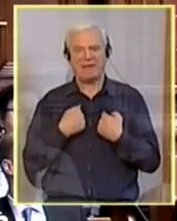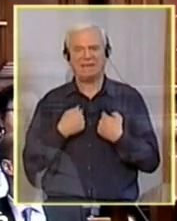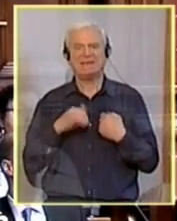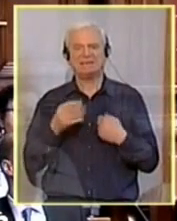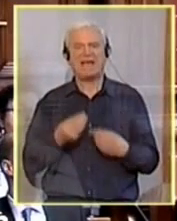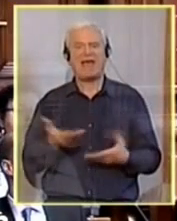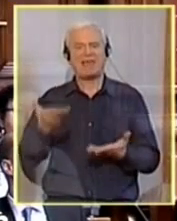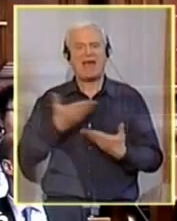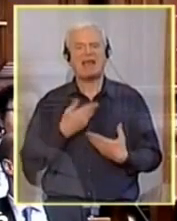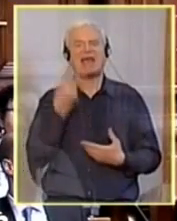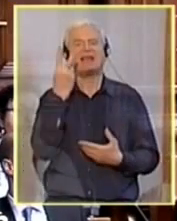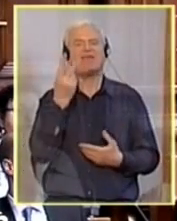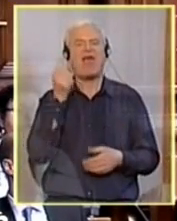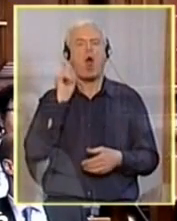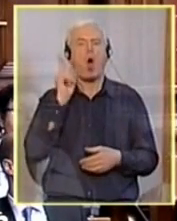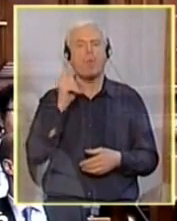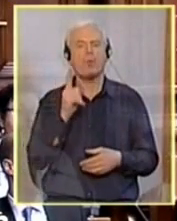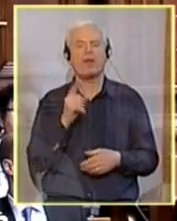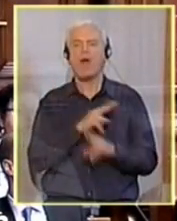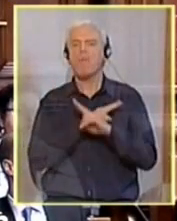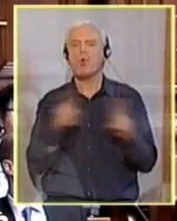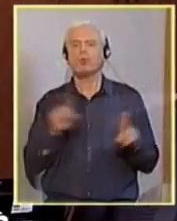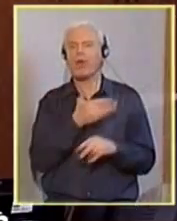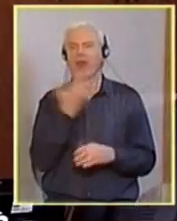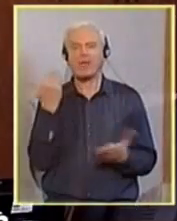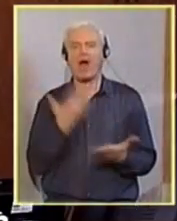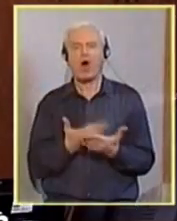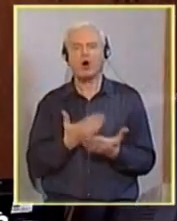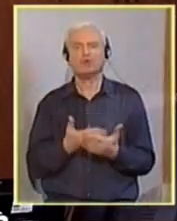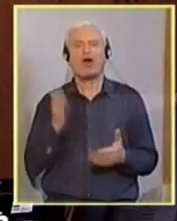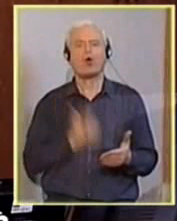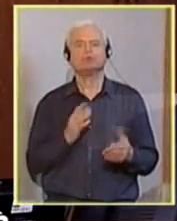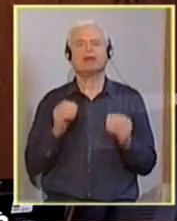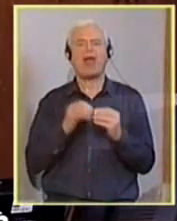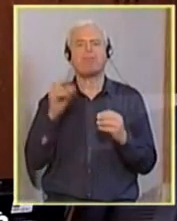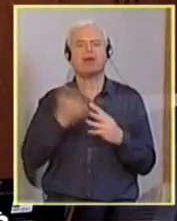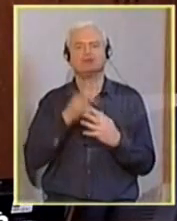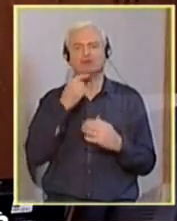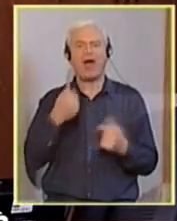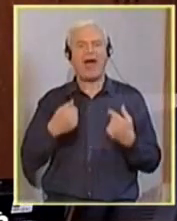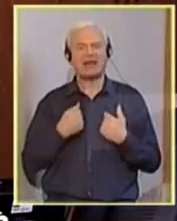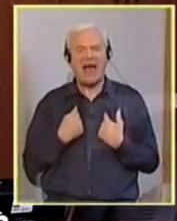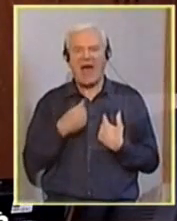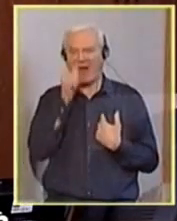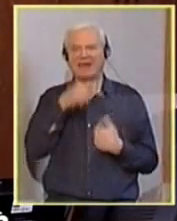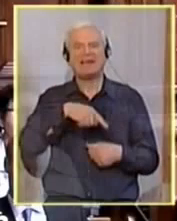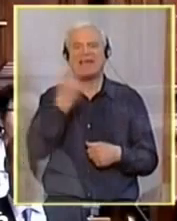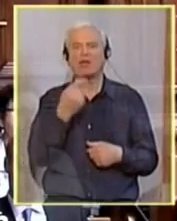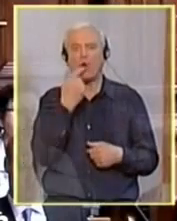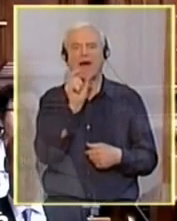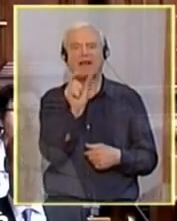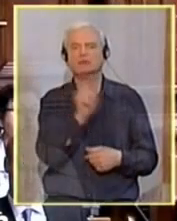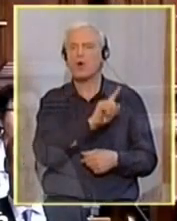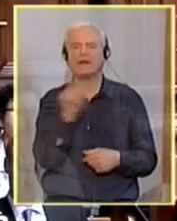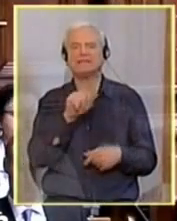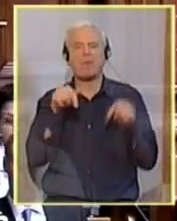opomene apsolutno neosnovano gospodine Bečiću. Budući da ja ni jednom rečju ovde nisam uvredio